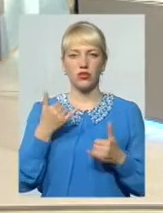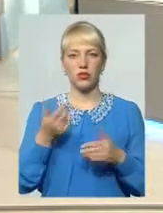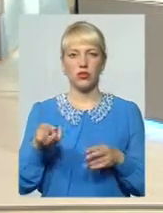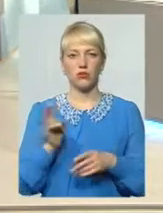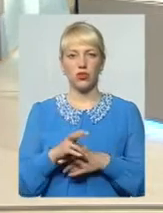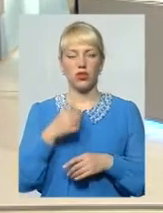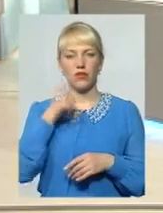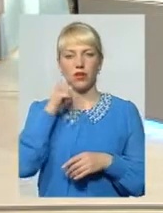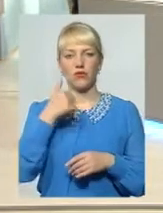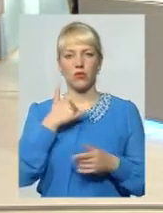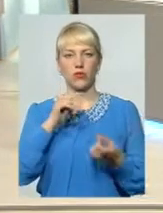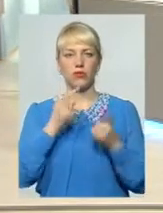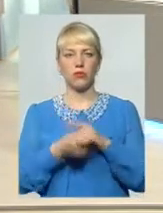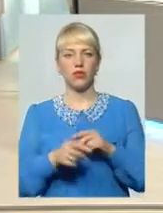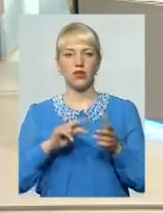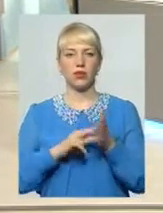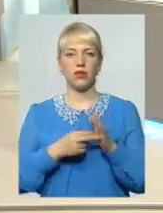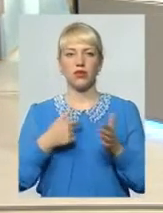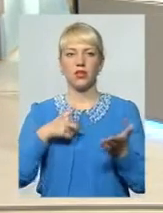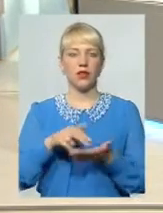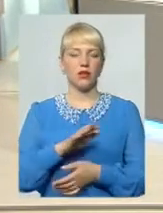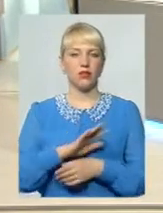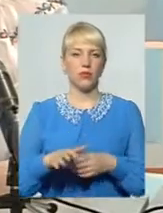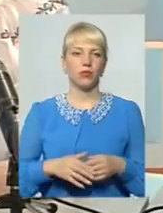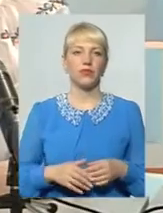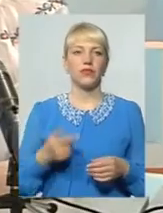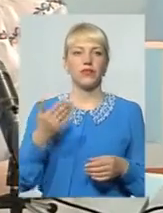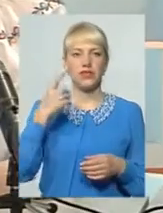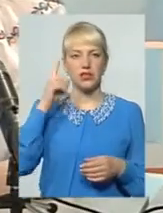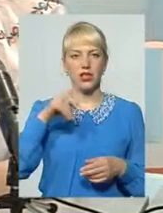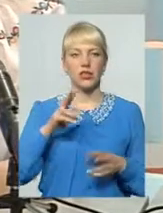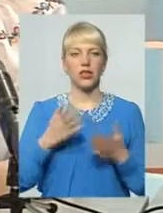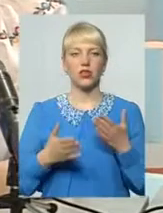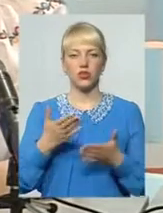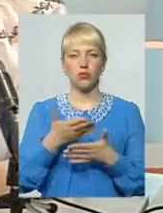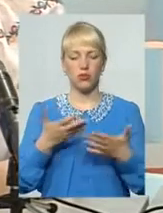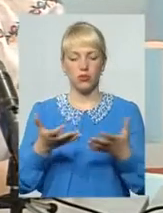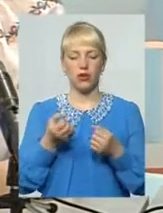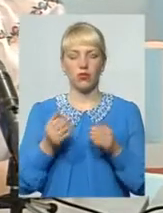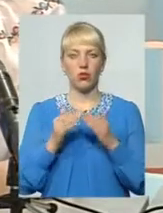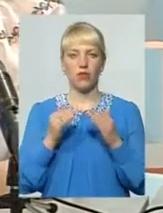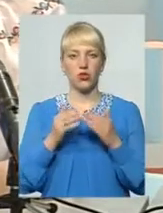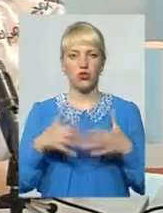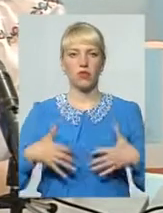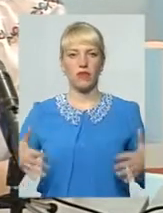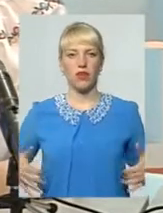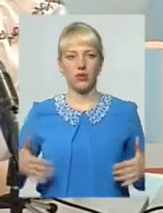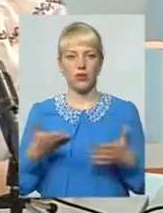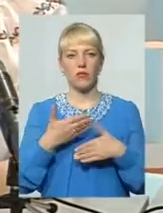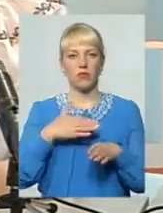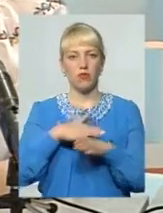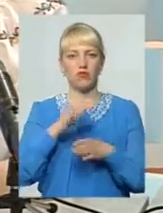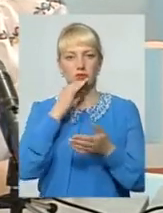завтра в мене змінилися плани Я вже не піду Це, знаєте, от якщо ми беремо домашню тваринку Так, ми за неї повністю